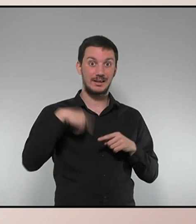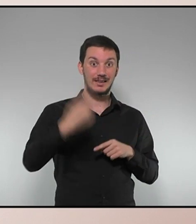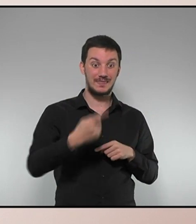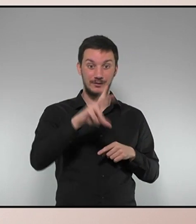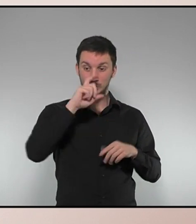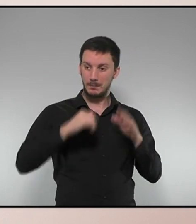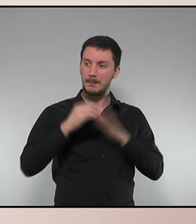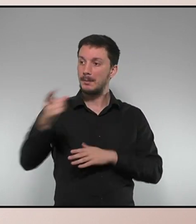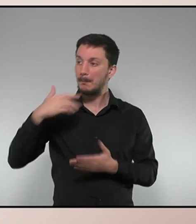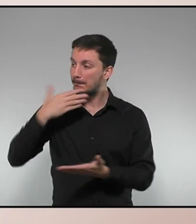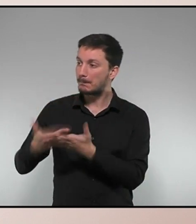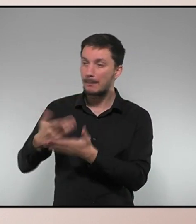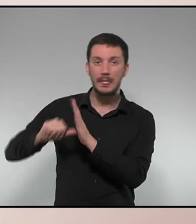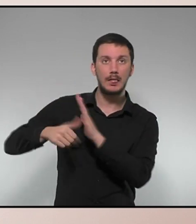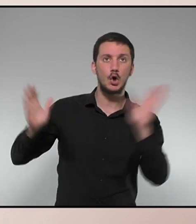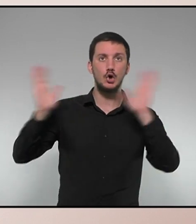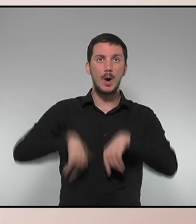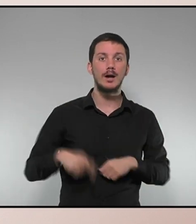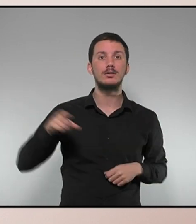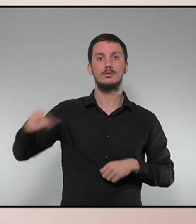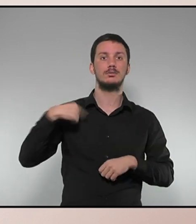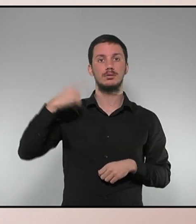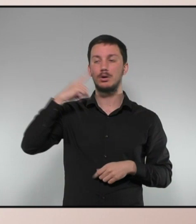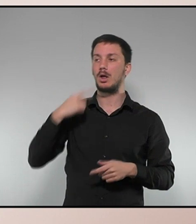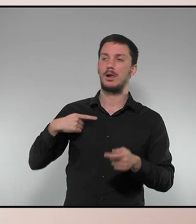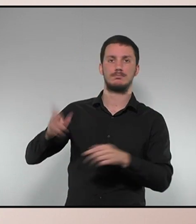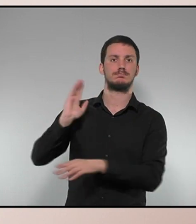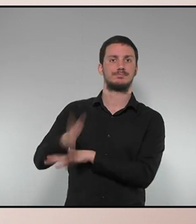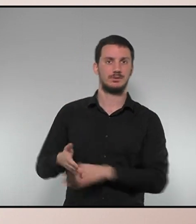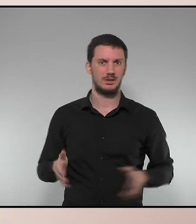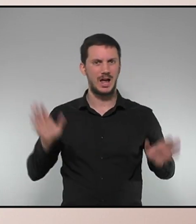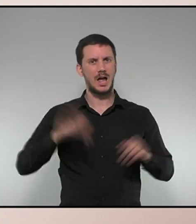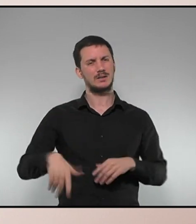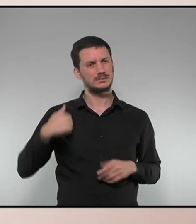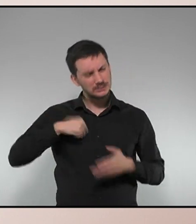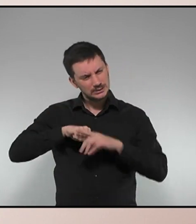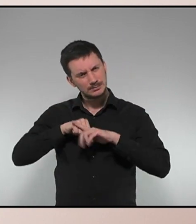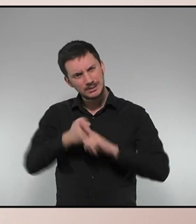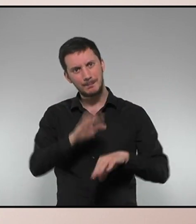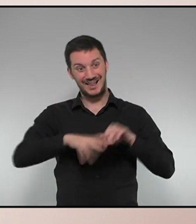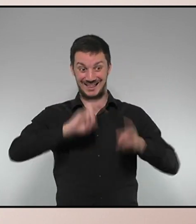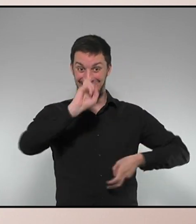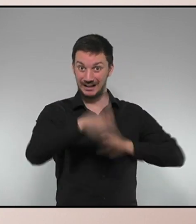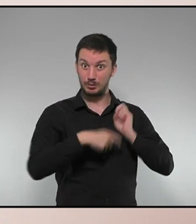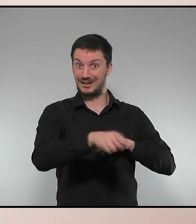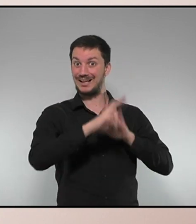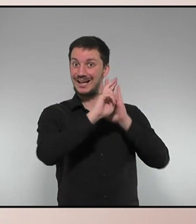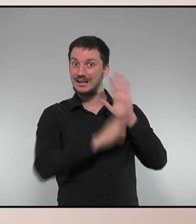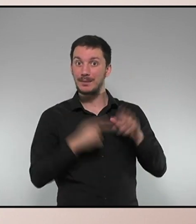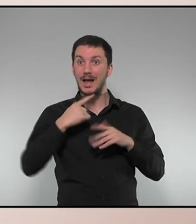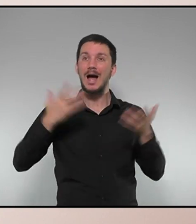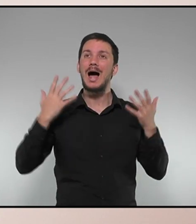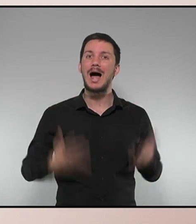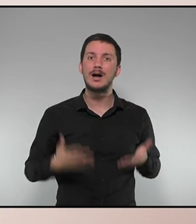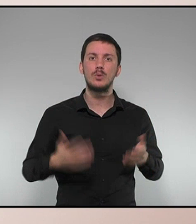de no tenir papers una altra vegada a una situació d'irregularitat per no poder treballar. Vam apretar per reformar el reglament es va reformar el reglament i avui la